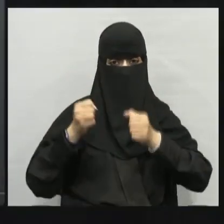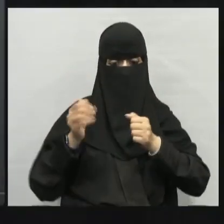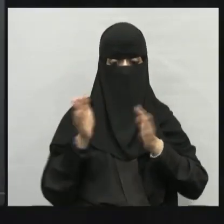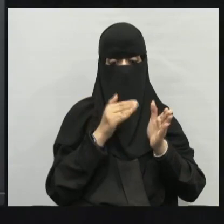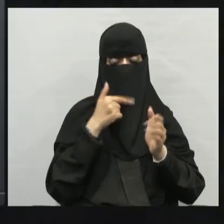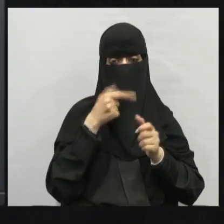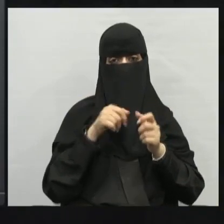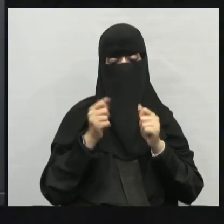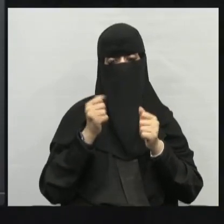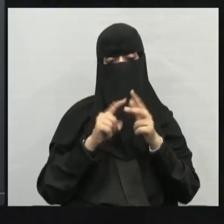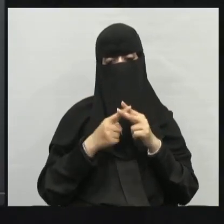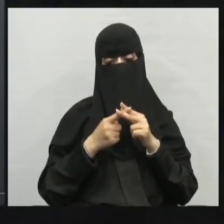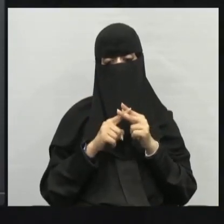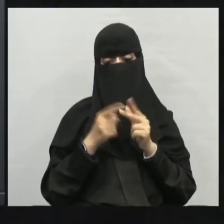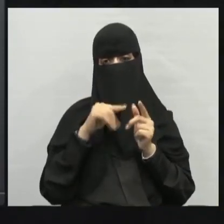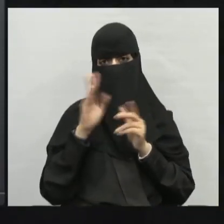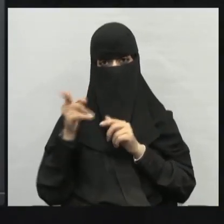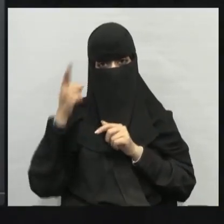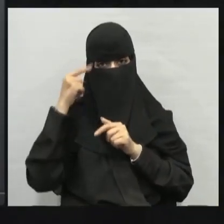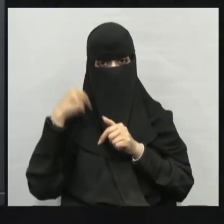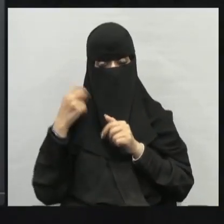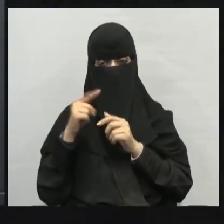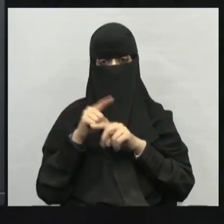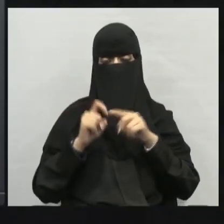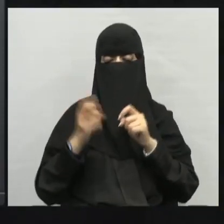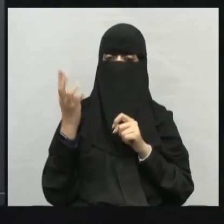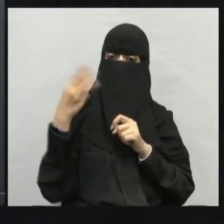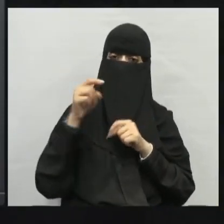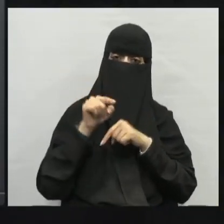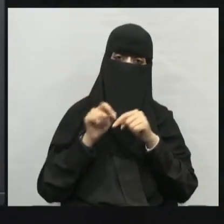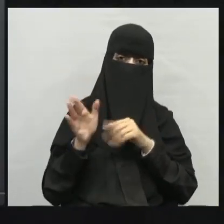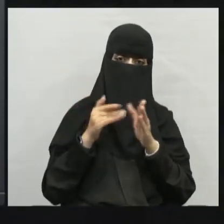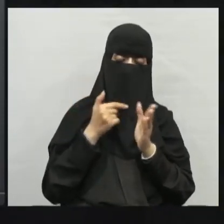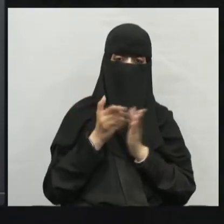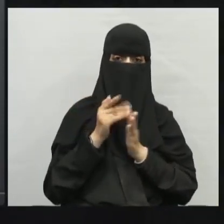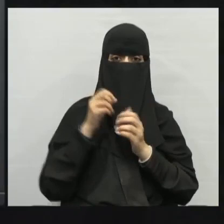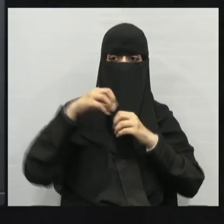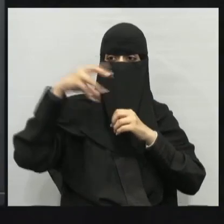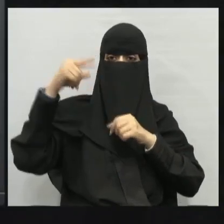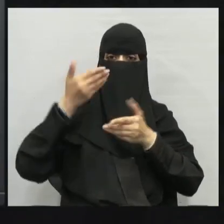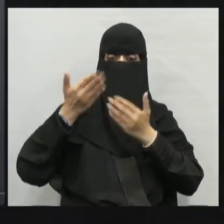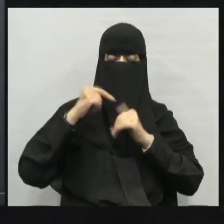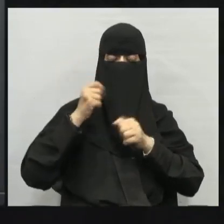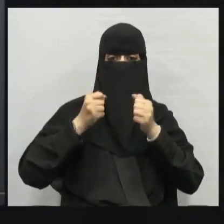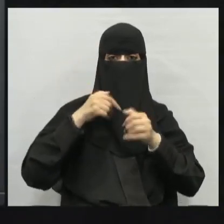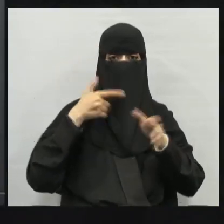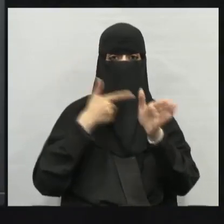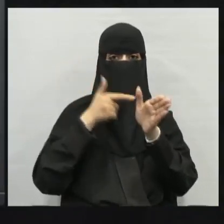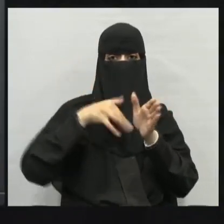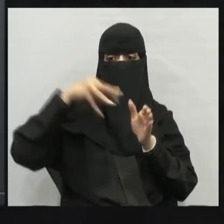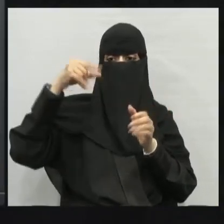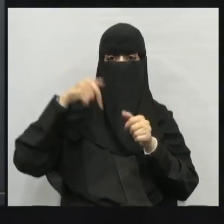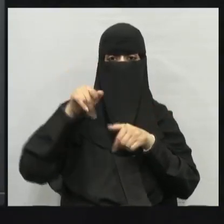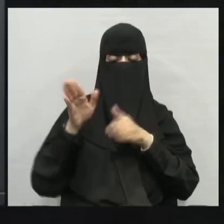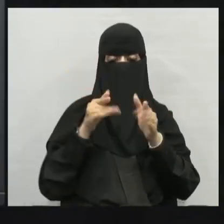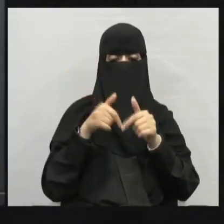والمصانع السيارات تشكل 30% عن طريق الأبخرة الناتجة عن الوقود المتصاعد من